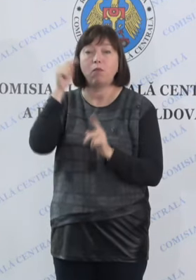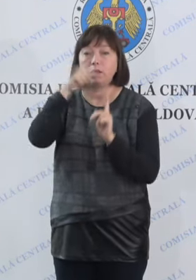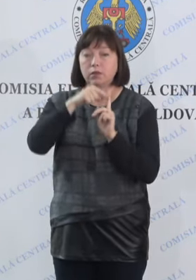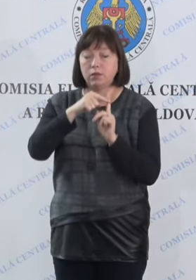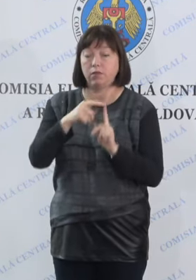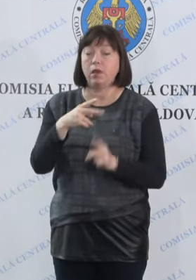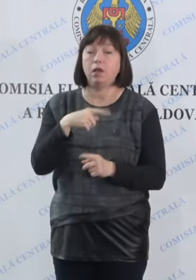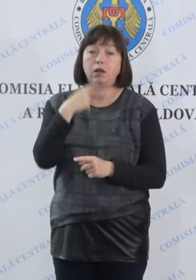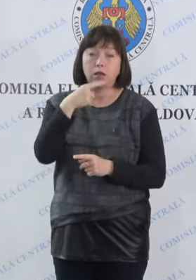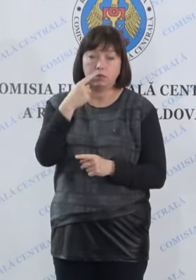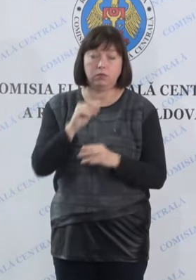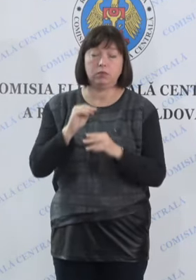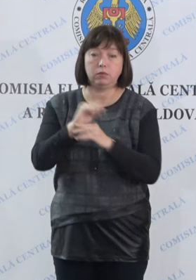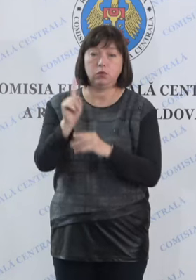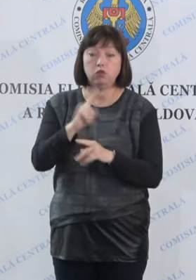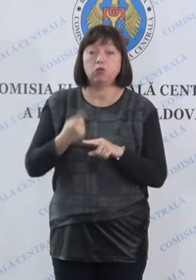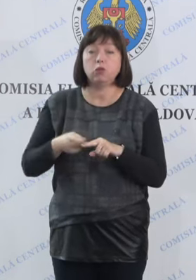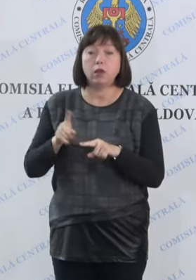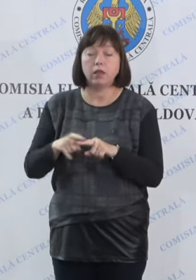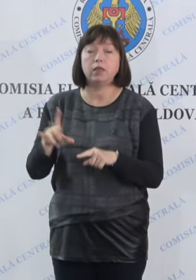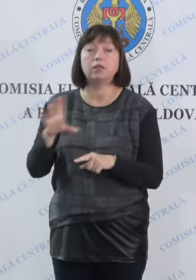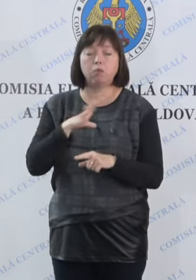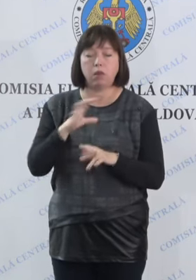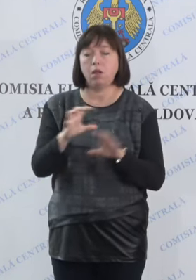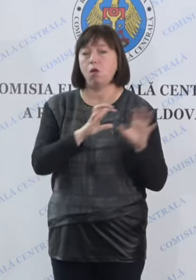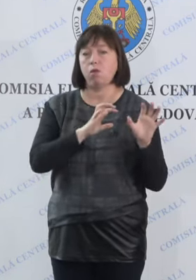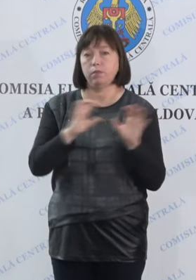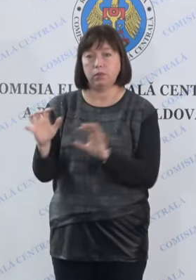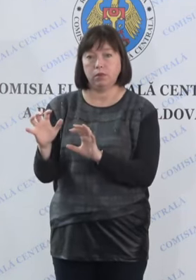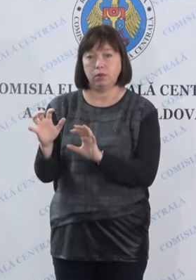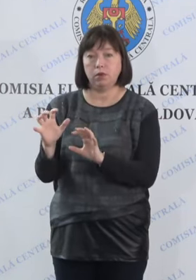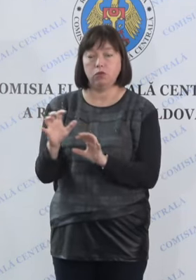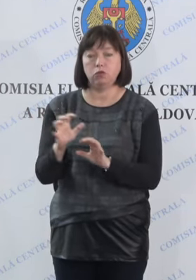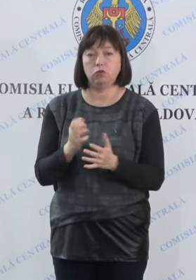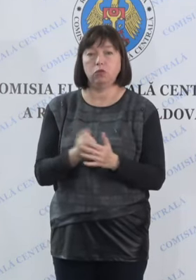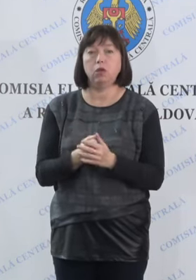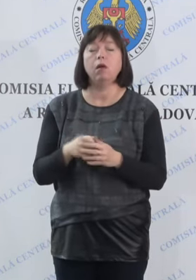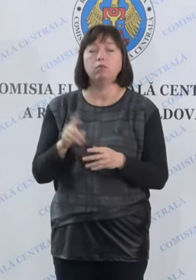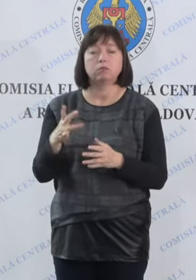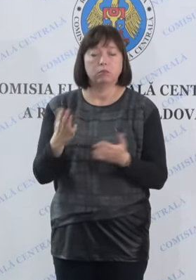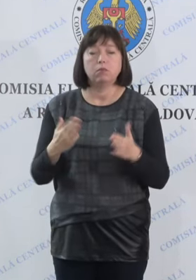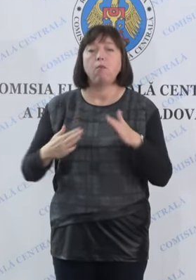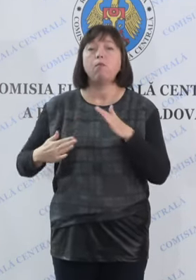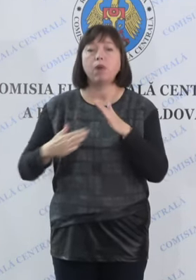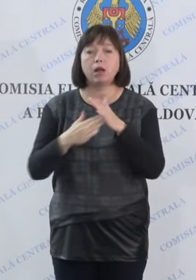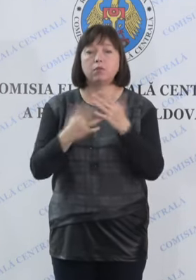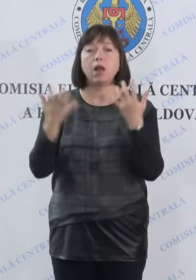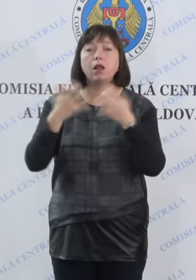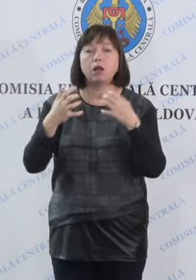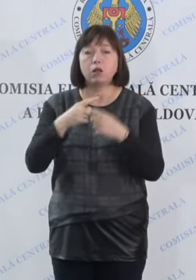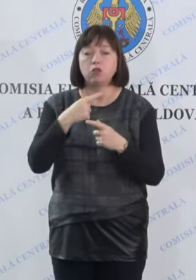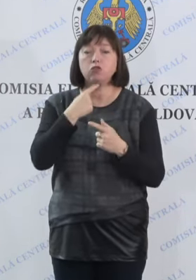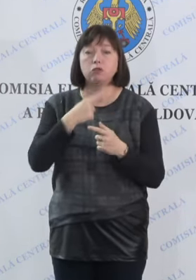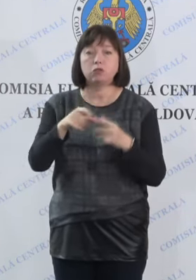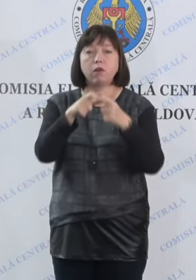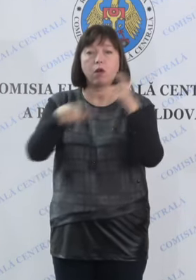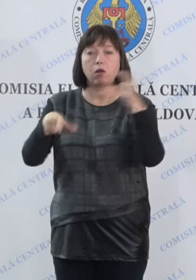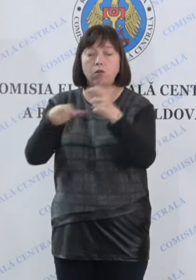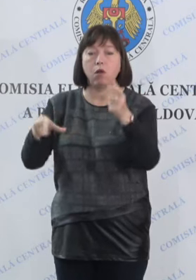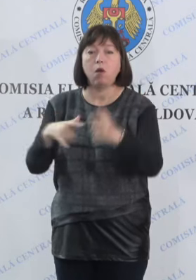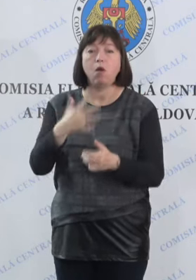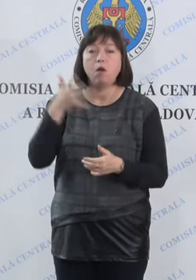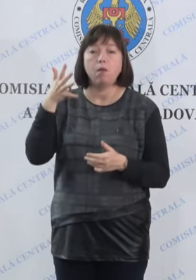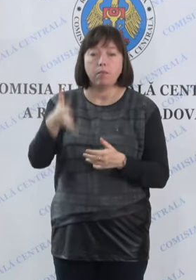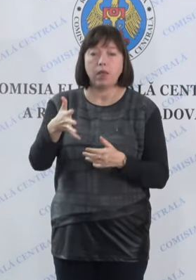precizăm că acestea au fost asigurate cu numărul maxim de buletine de vot, câte 5